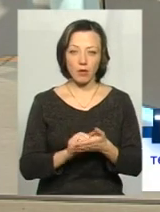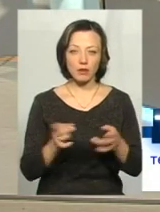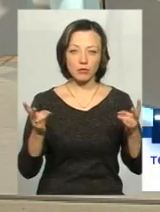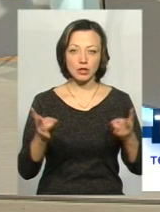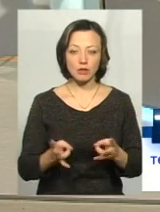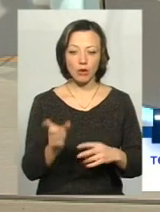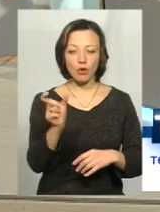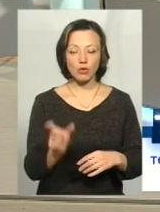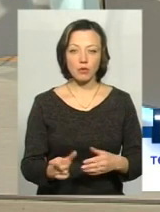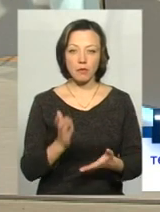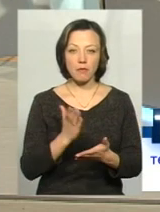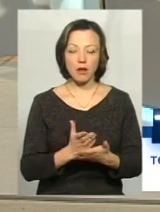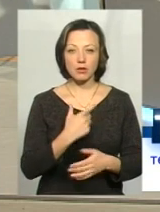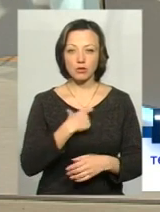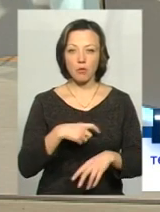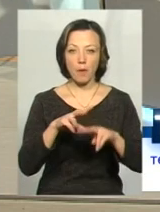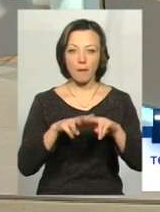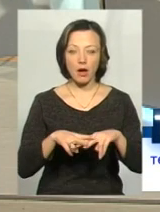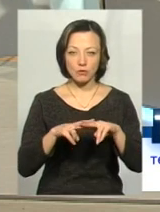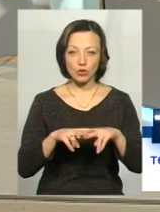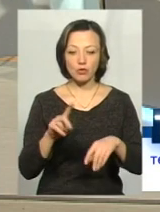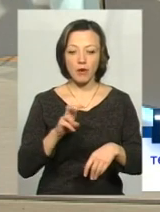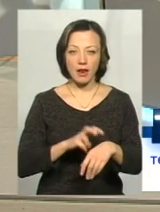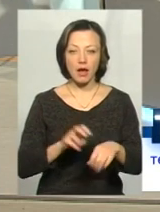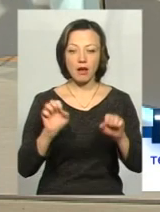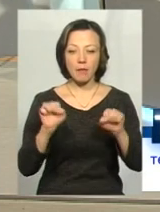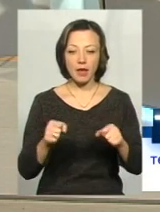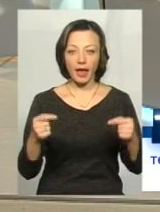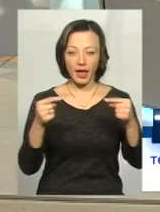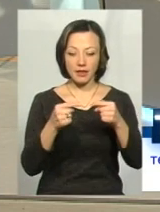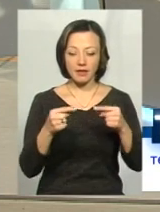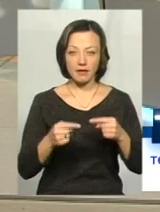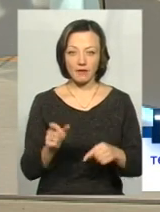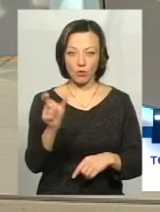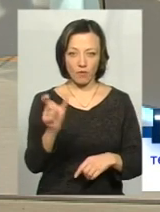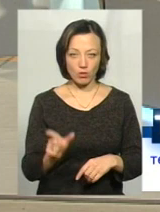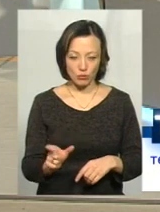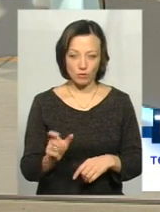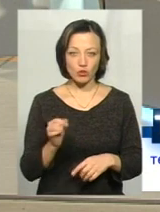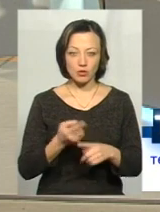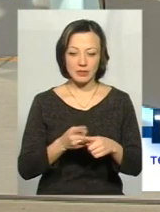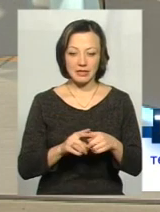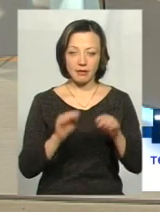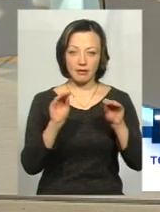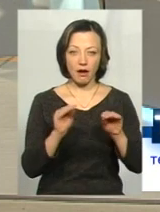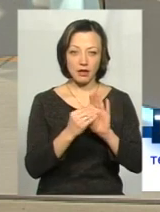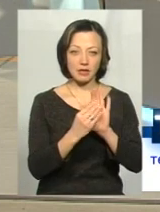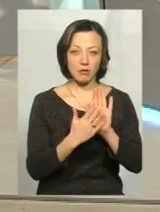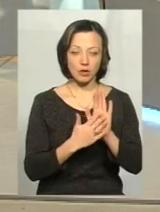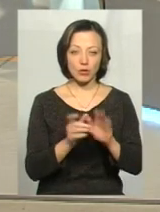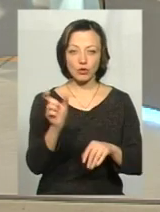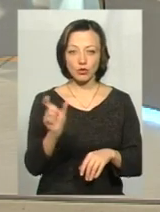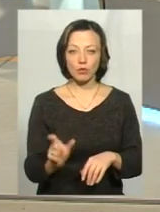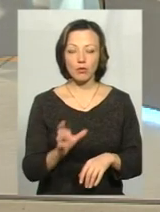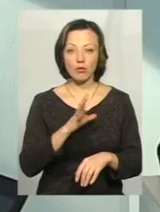особі мати з собою паспорт, щоб лікар міг ідентифікувати дану особу, щоб дані, які зазначає особа,